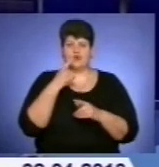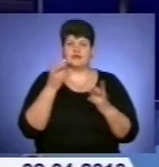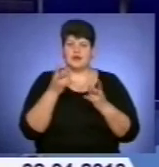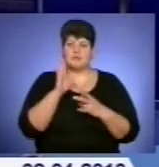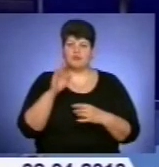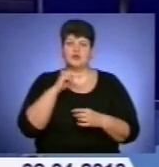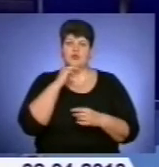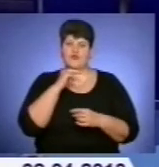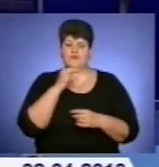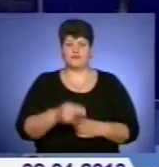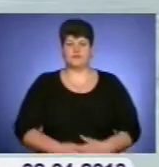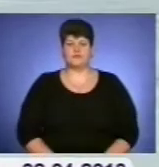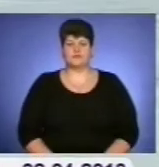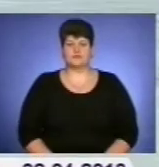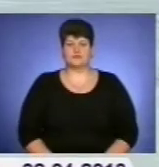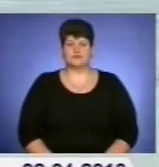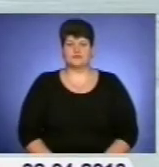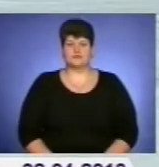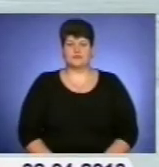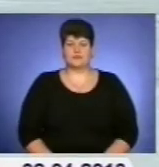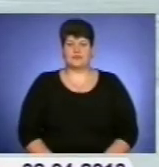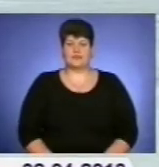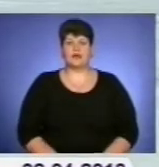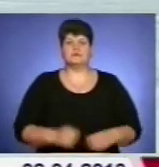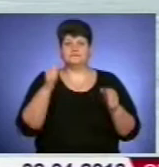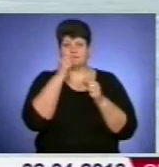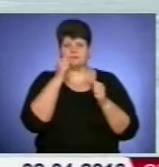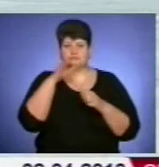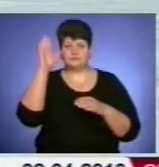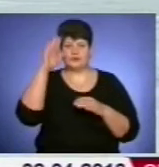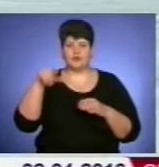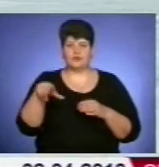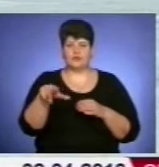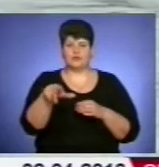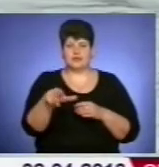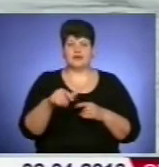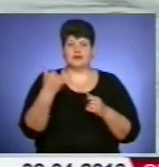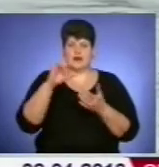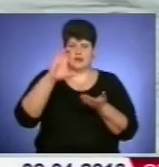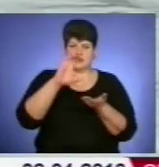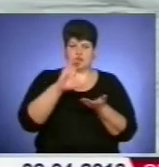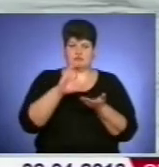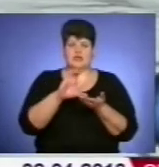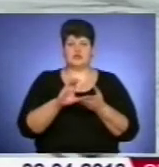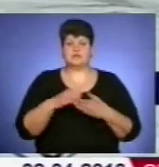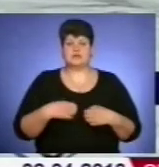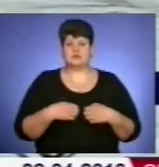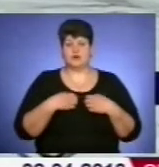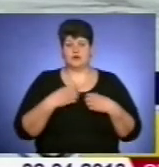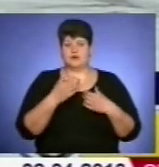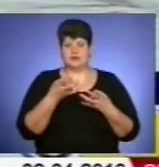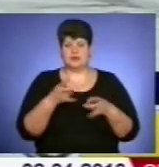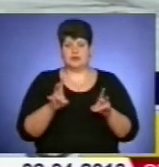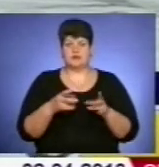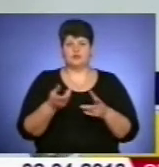Деталі у сюжеті. Крига на тернопільському ставі наразі достатньо товста, щоб без страху за своє життя ловити рибу,